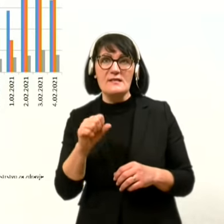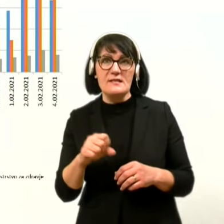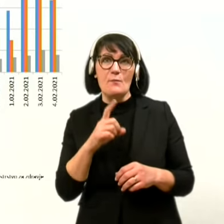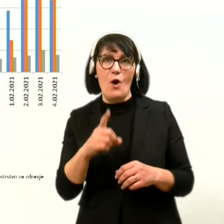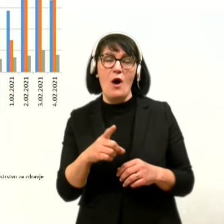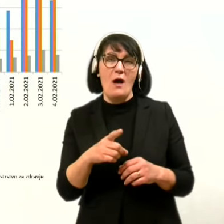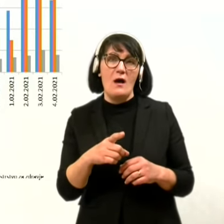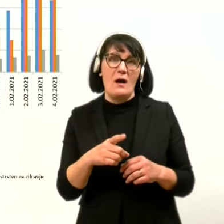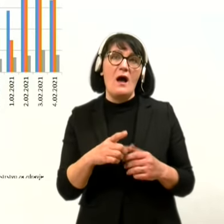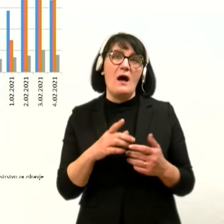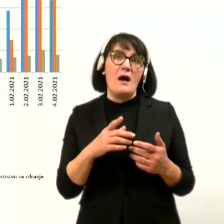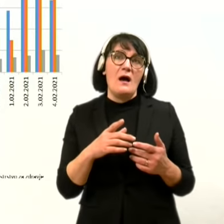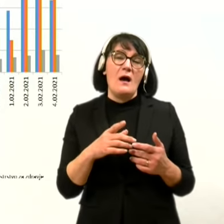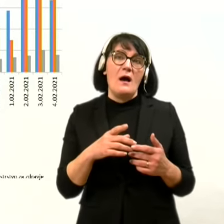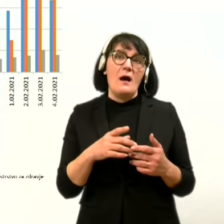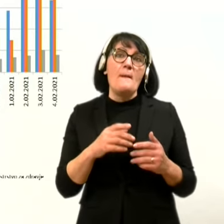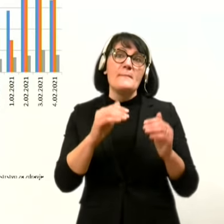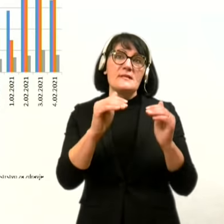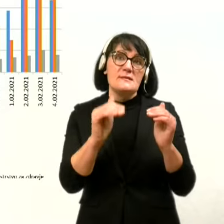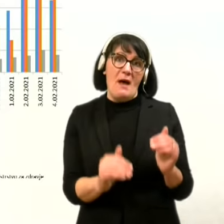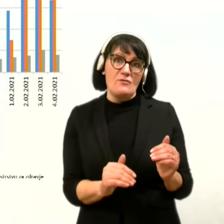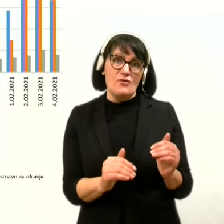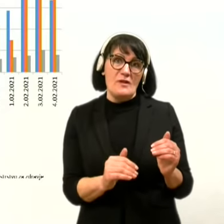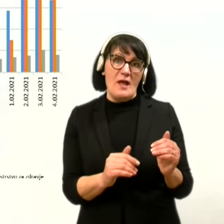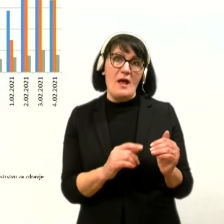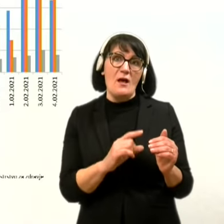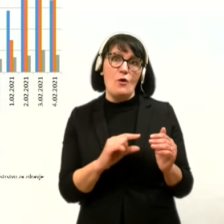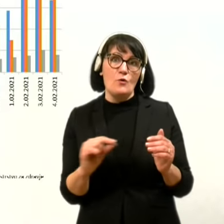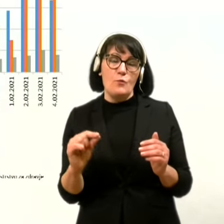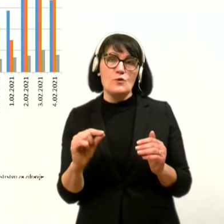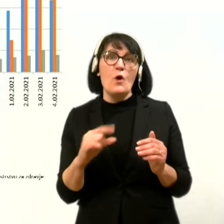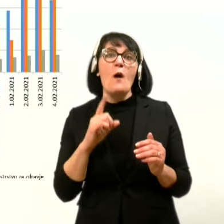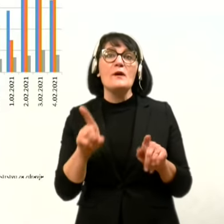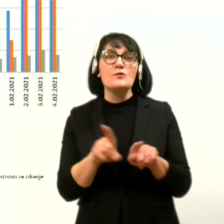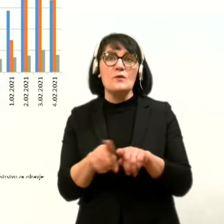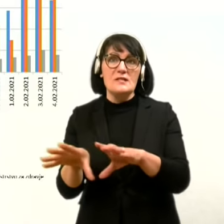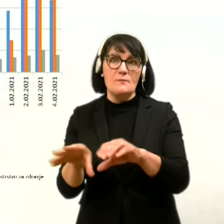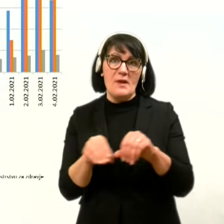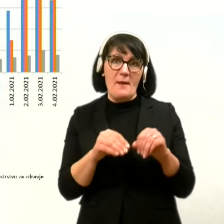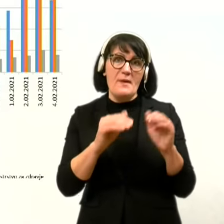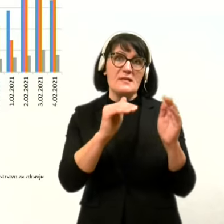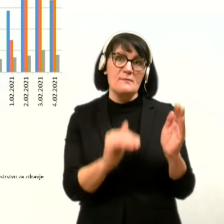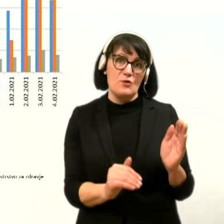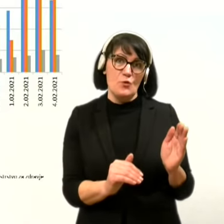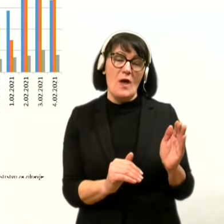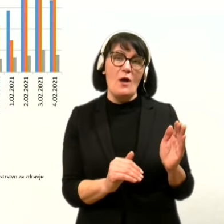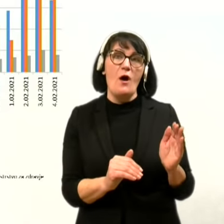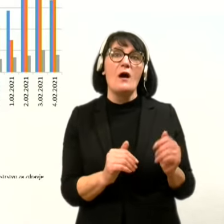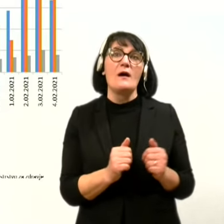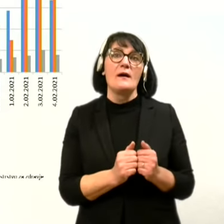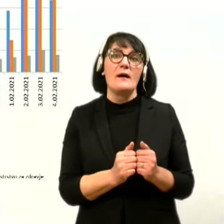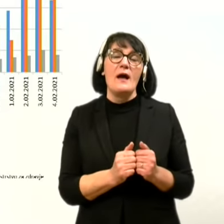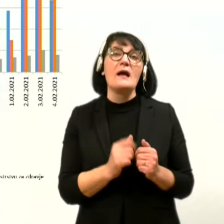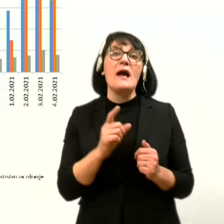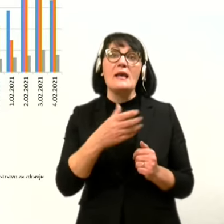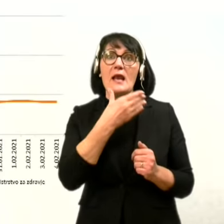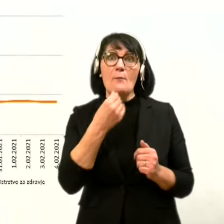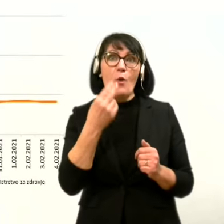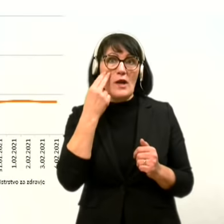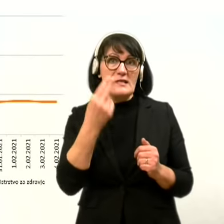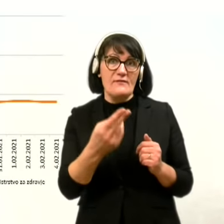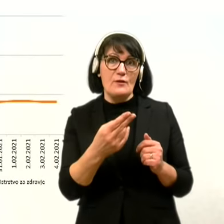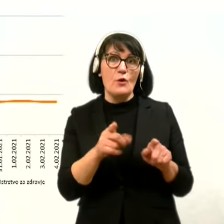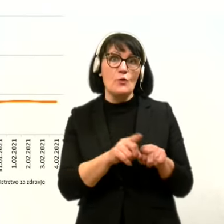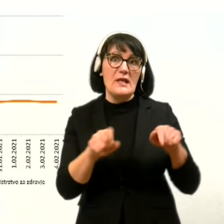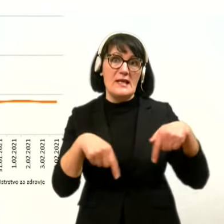sicer opadanja odpustov, ali se tudi sprejemi postopoma znižujejo, kar je lepo razvidno tudi